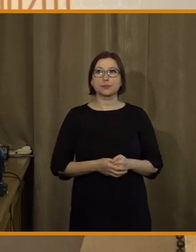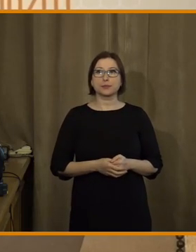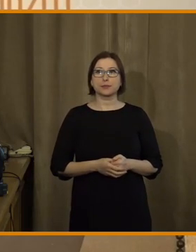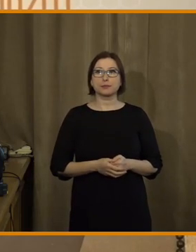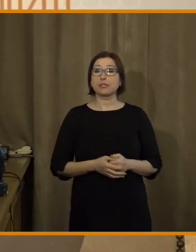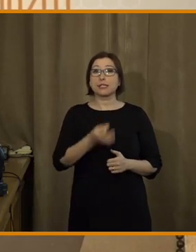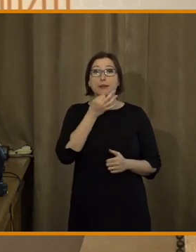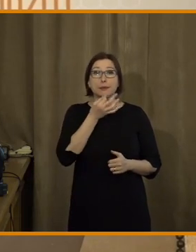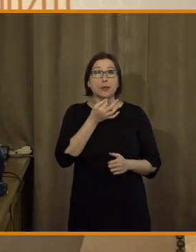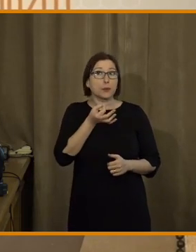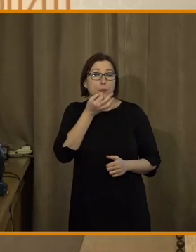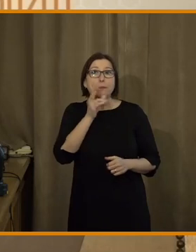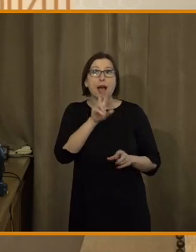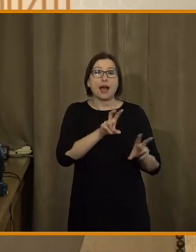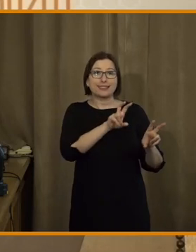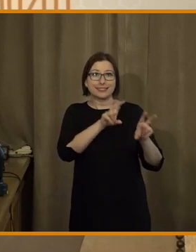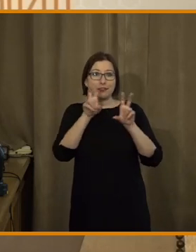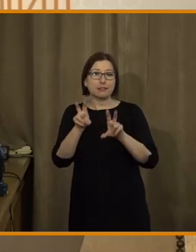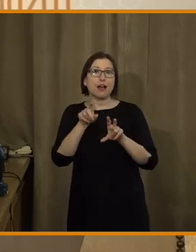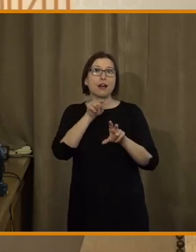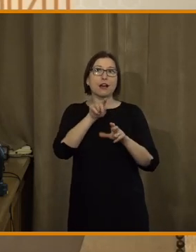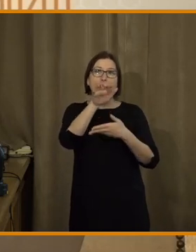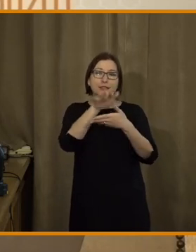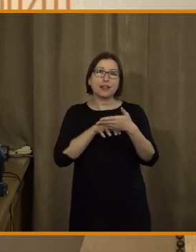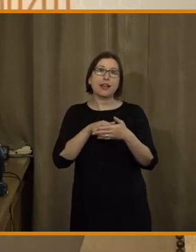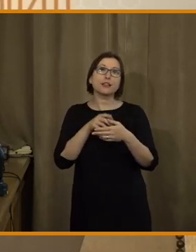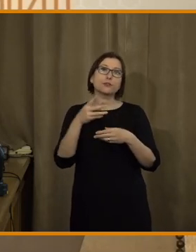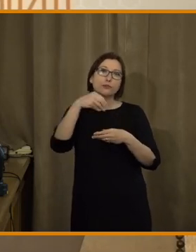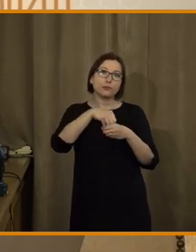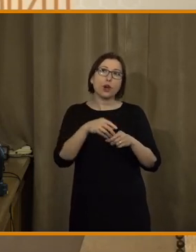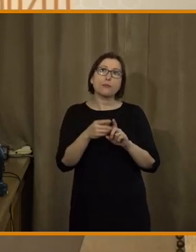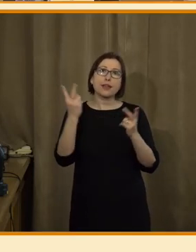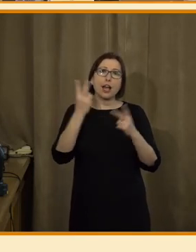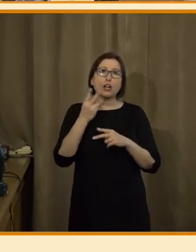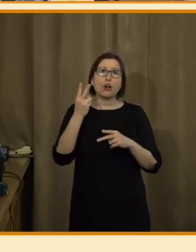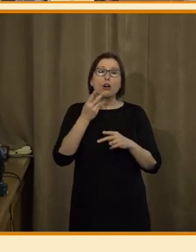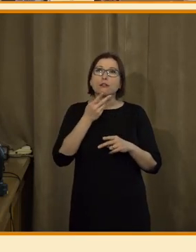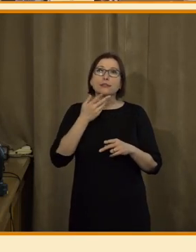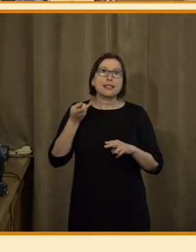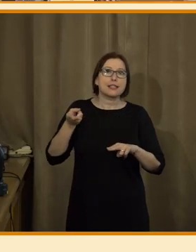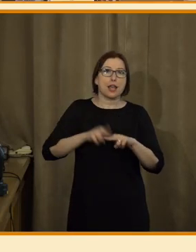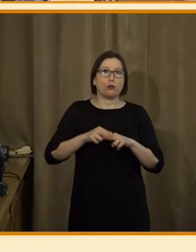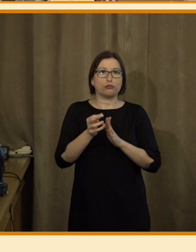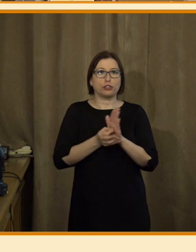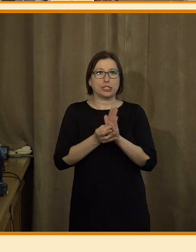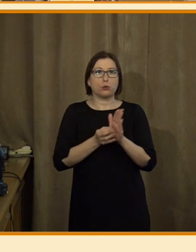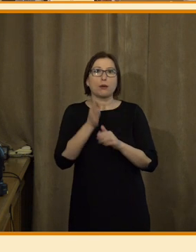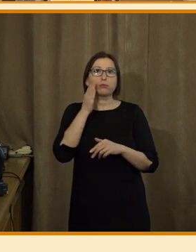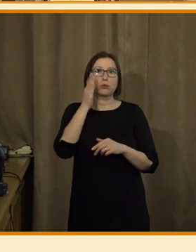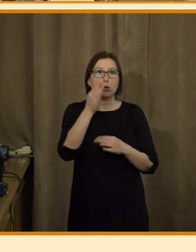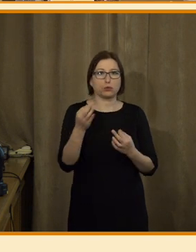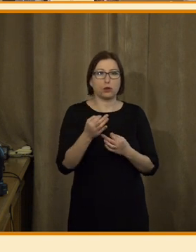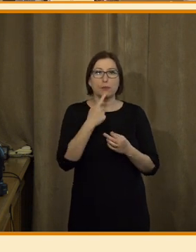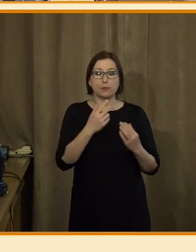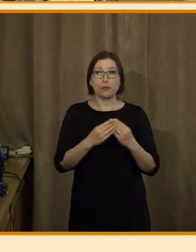Pokud ne, tak nevadí, je tam citát, který je poměrně takový černý scénář. Říká, že